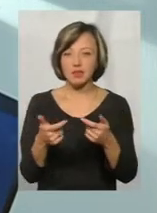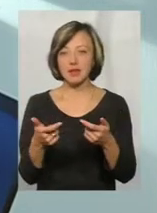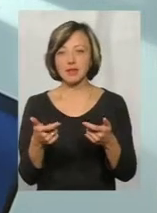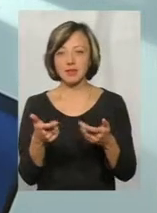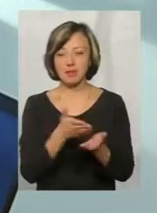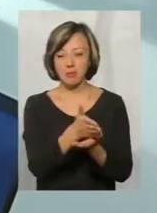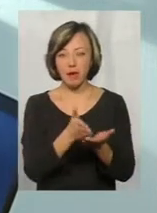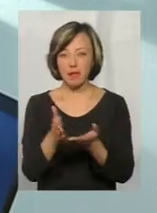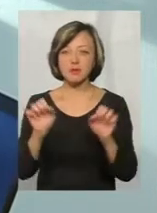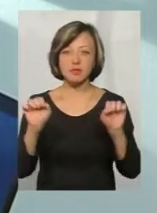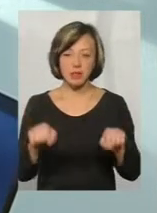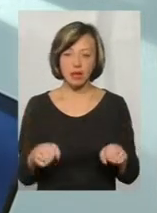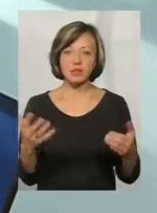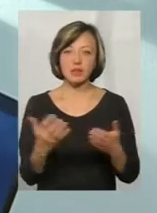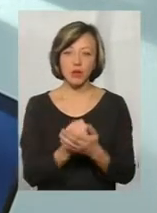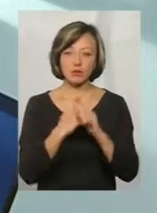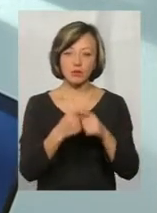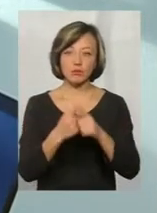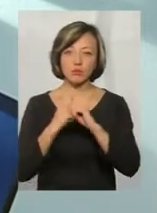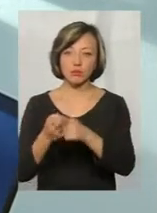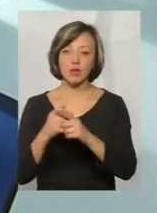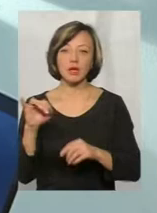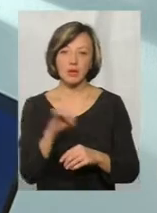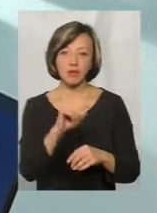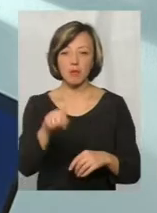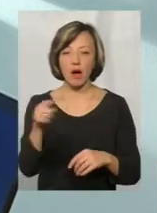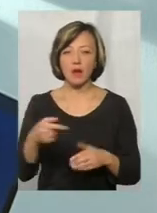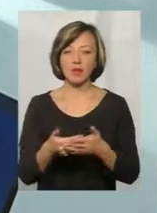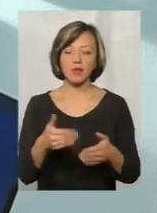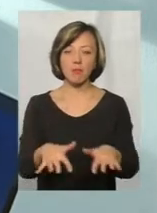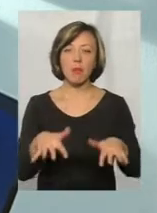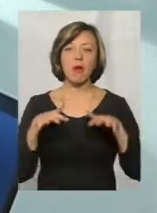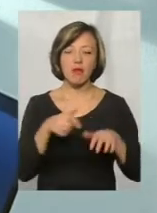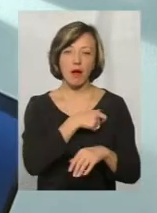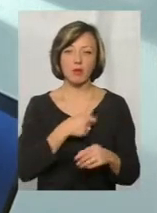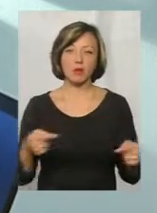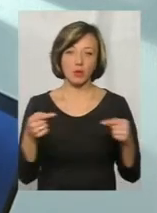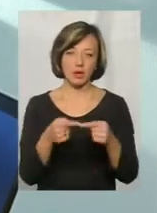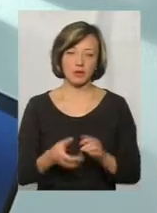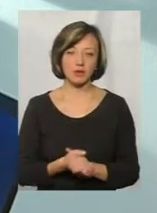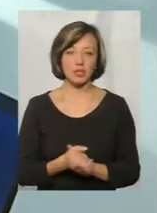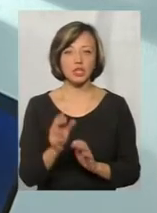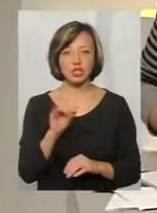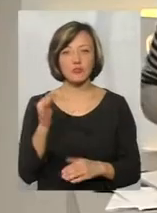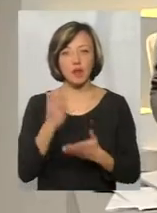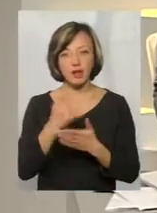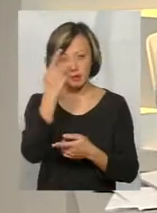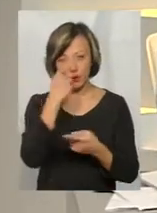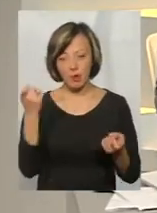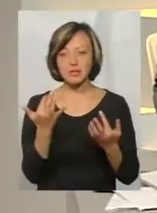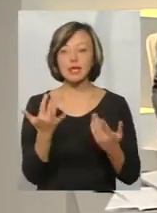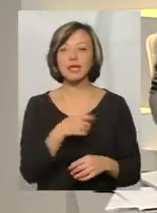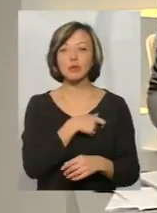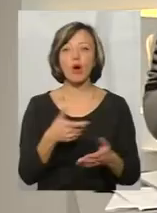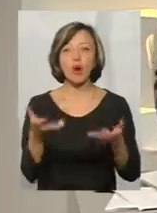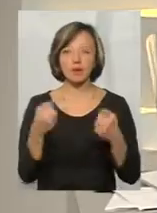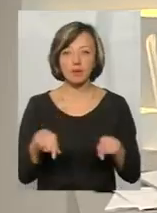спектрів, все-таки здатні знаходити точки дотику і вимагати від парламенту чогось конкретно. Чи маєте інформацію, скільки депутатів